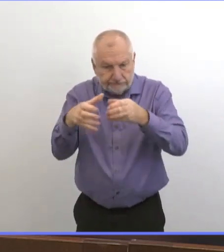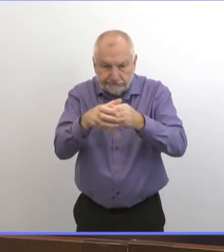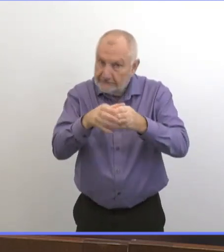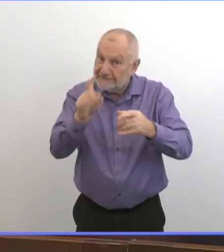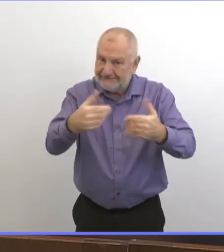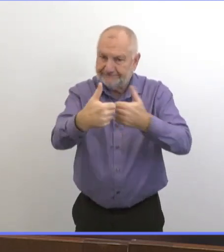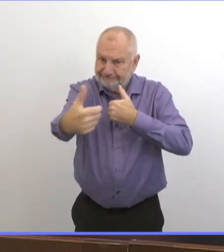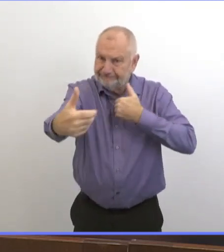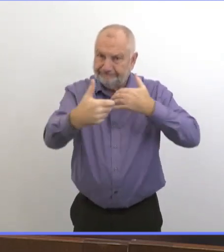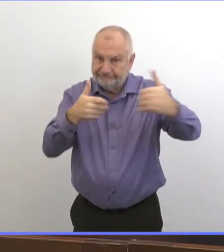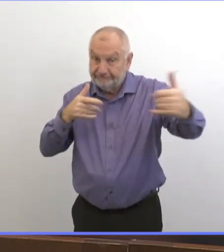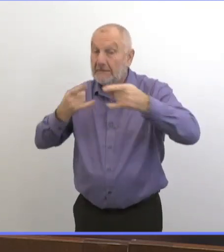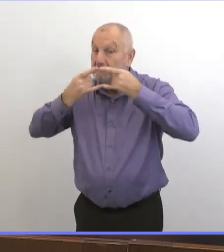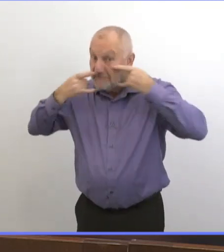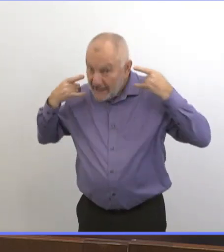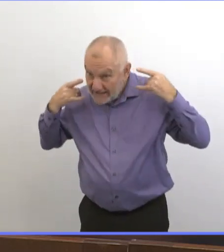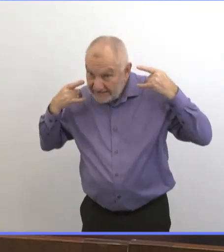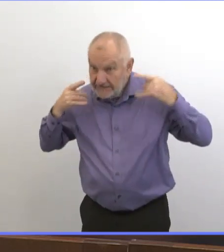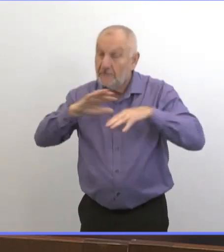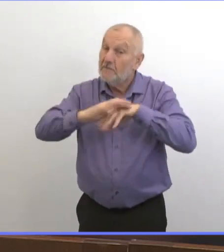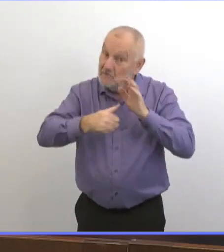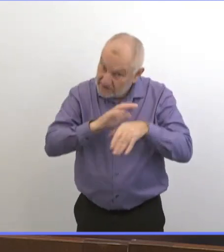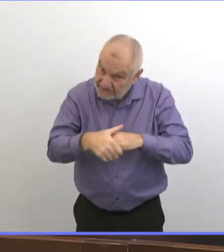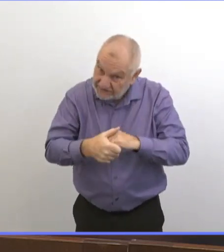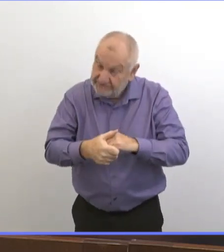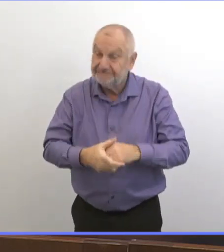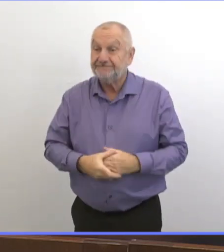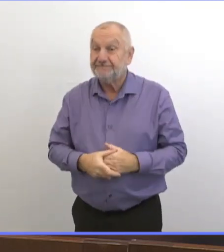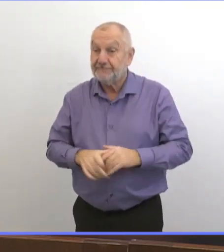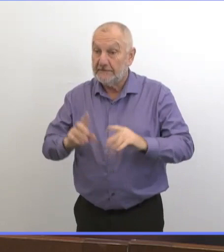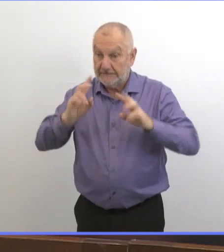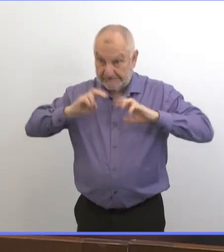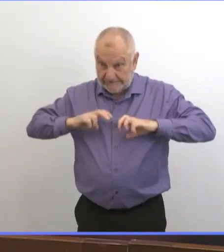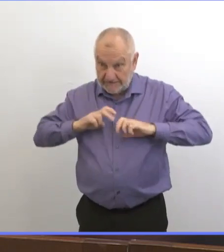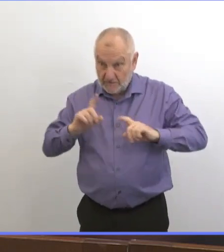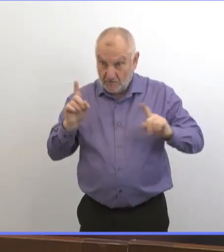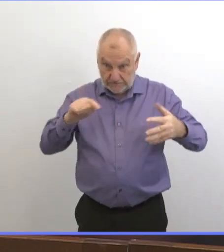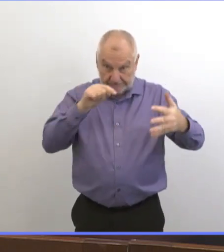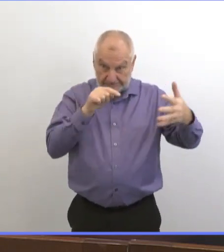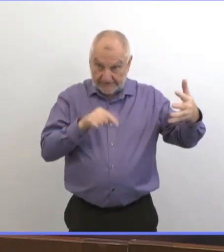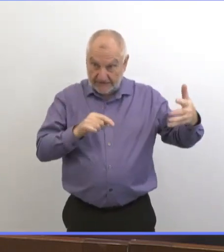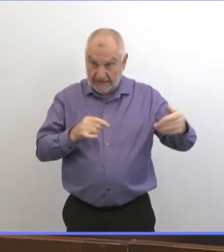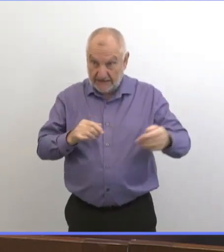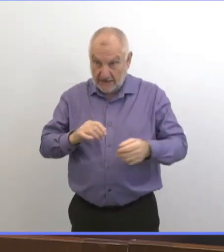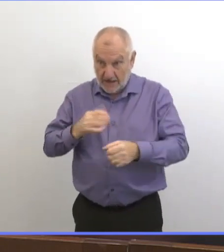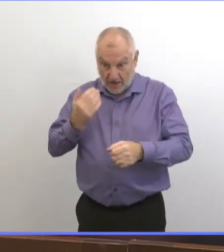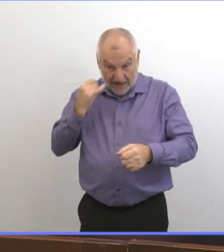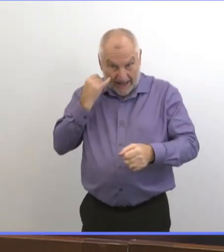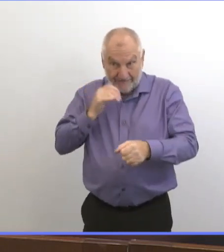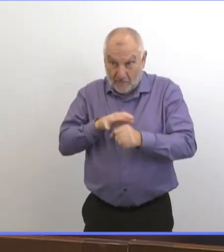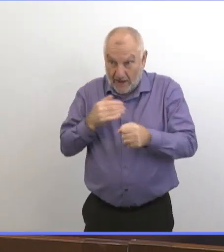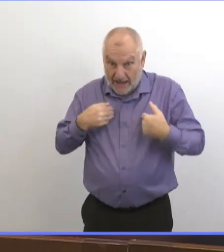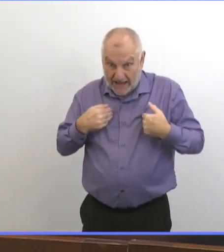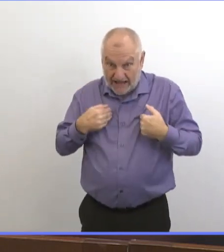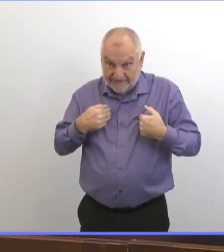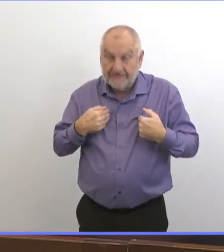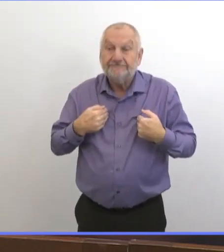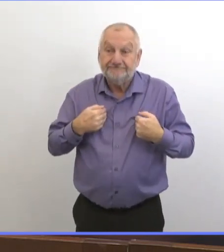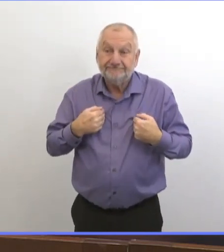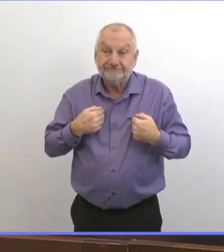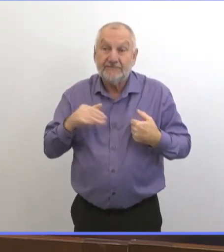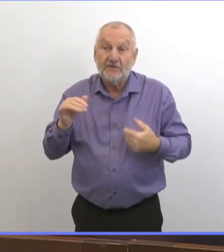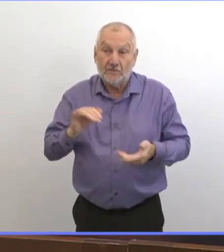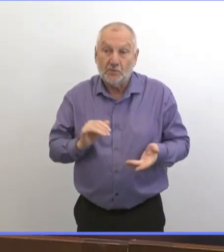rassemblements, le port du masque, le dépistage, l'hygiène des mains. Appuyez les employés quand ils sont malades ou quand